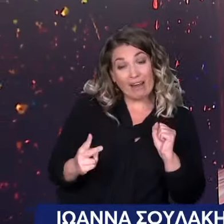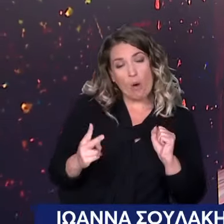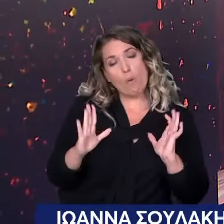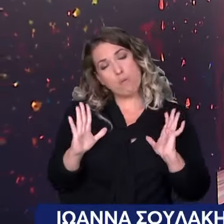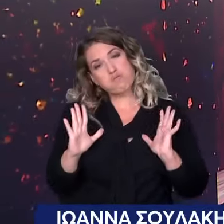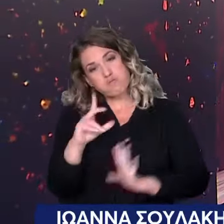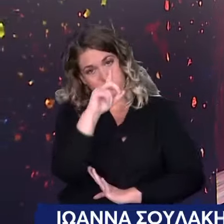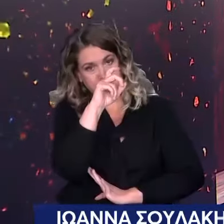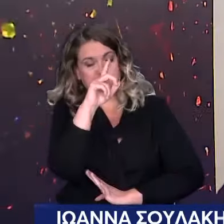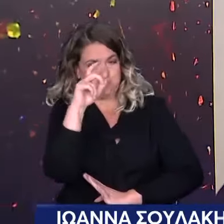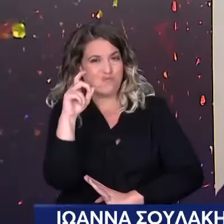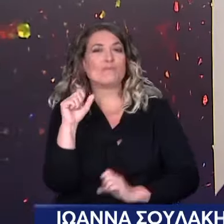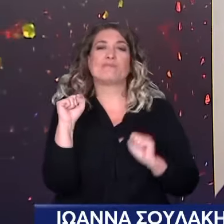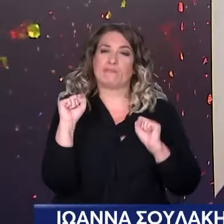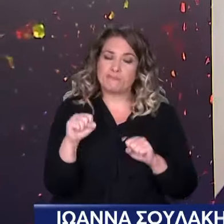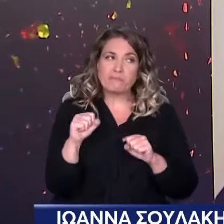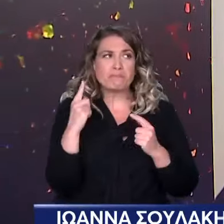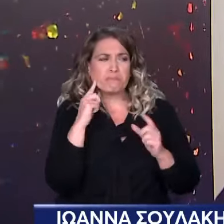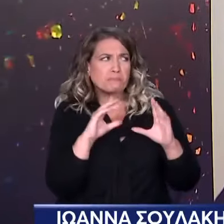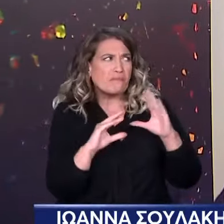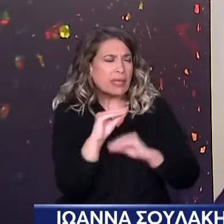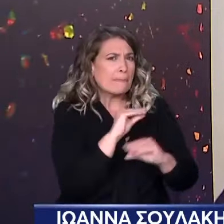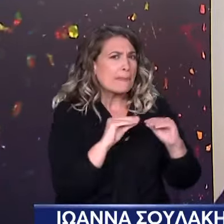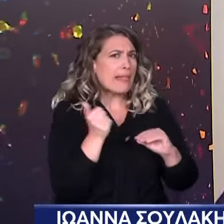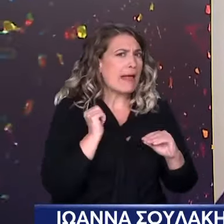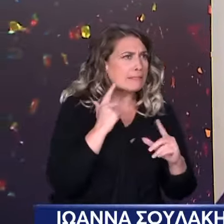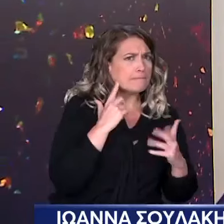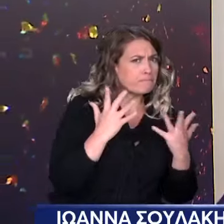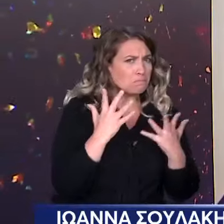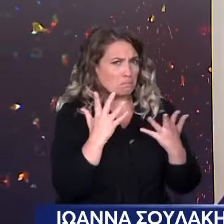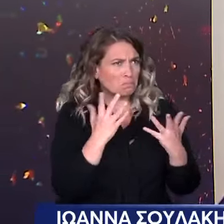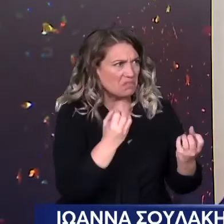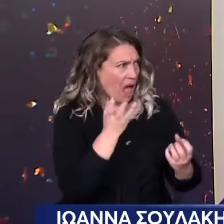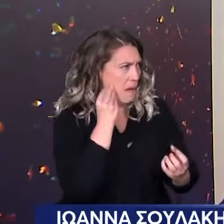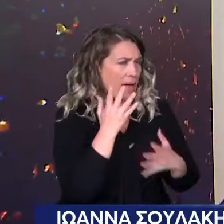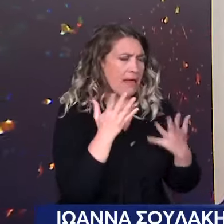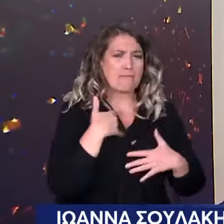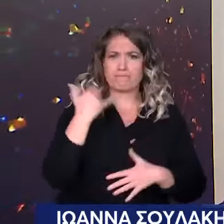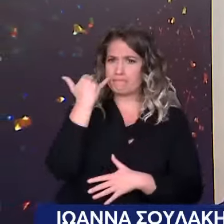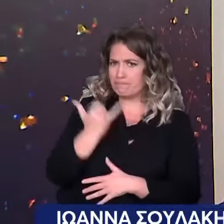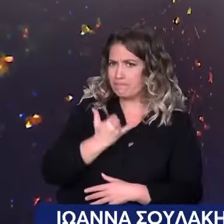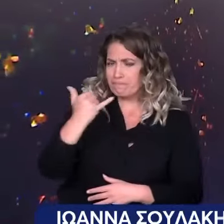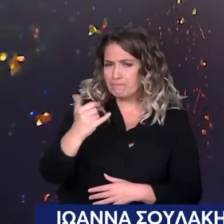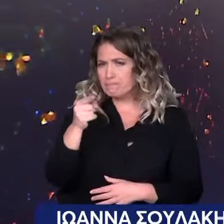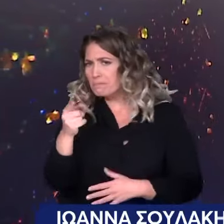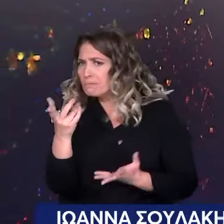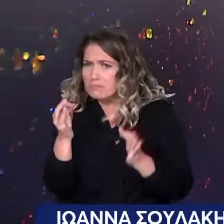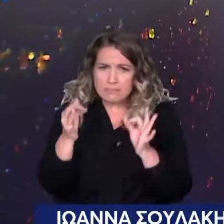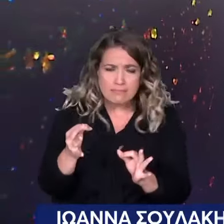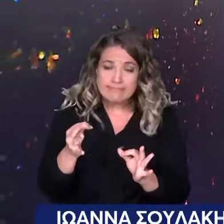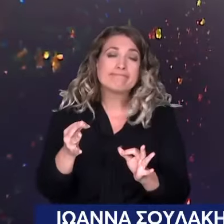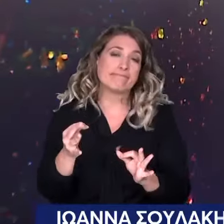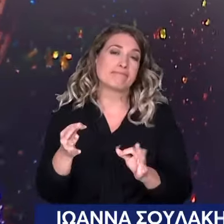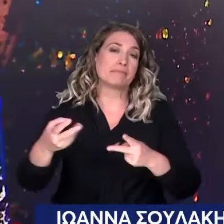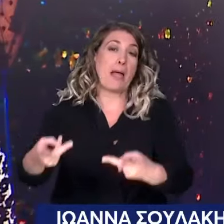Πράγματι, υπήρξε μια φήμη εχθές για επιδείνωση. Τηλεφωνήσαμε στους γιατρούς για να δούμε τι πραγματικά συμβαίνει. Και αυτό που